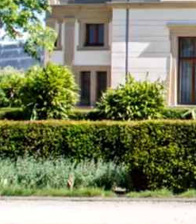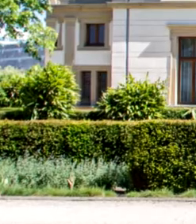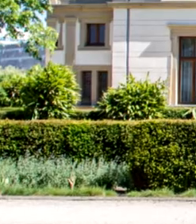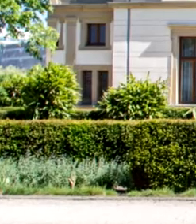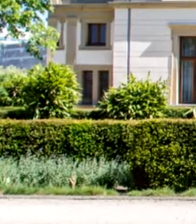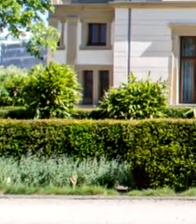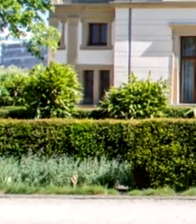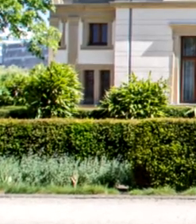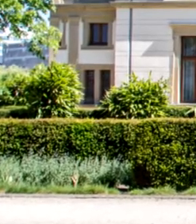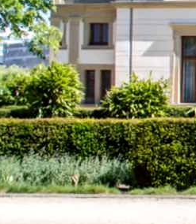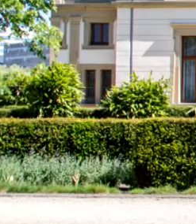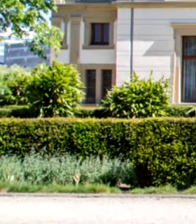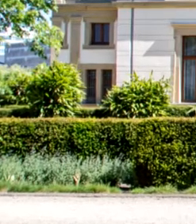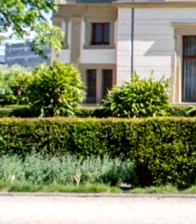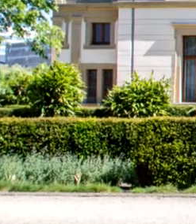wurde.